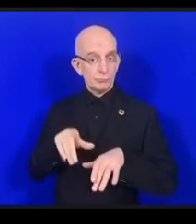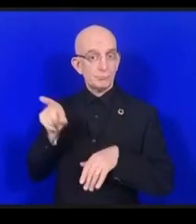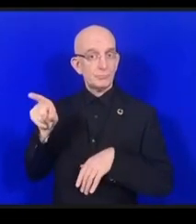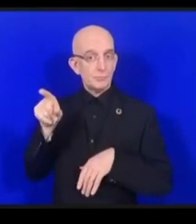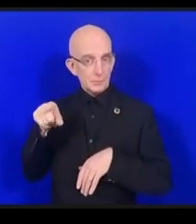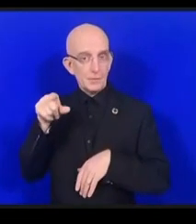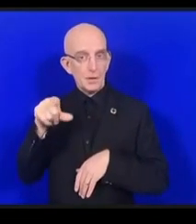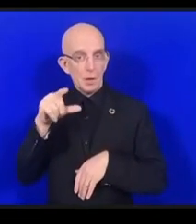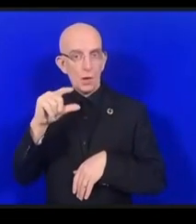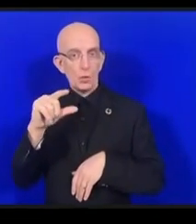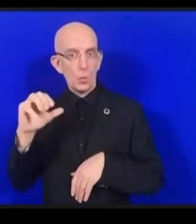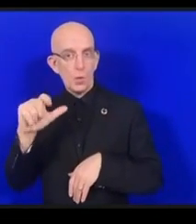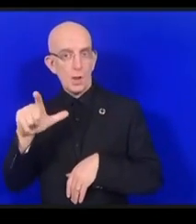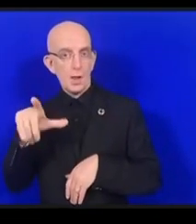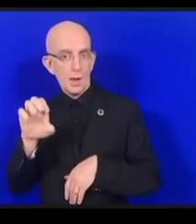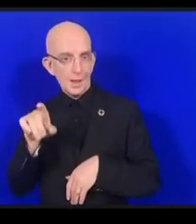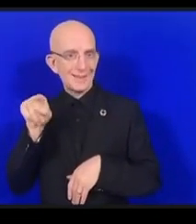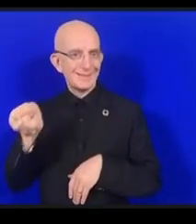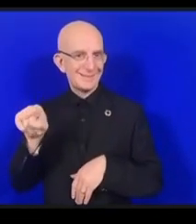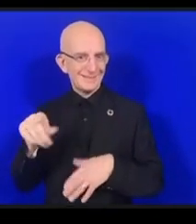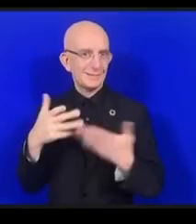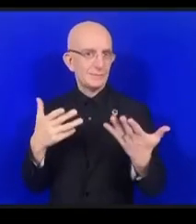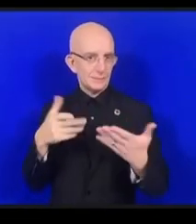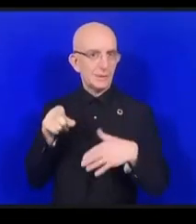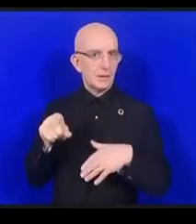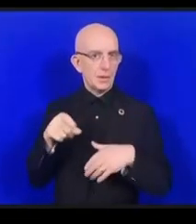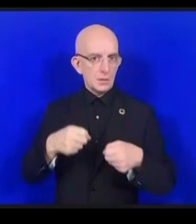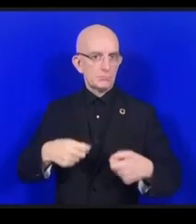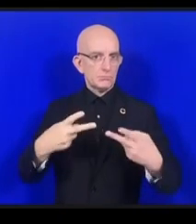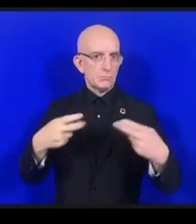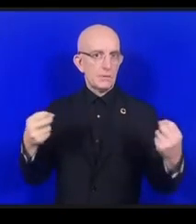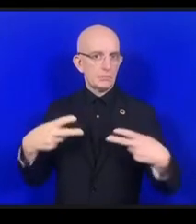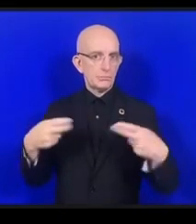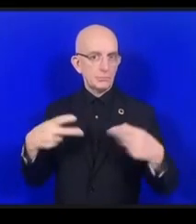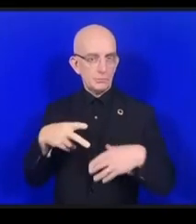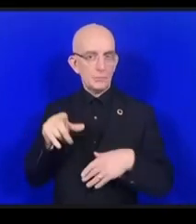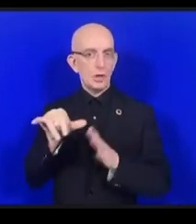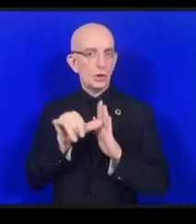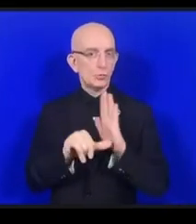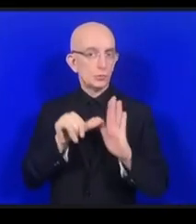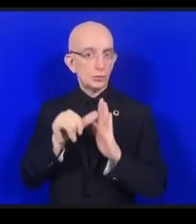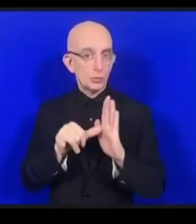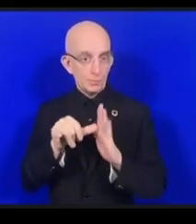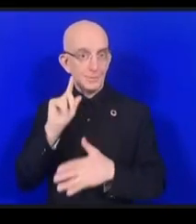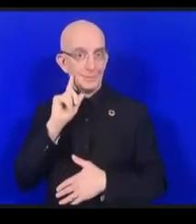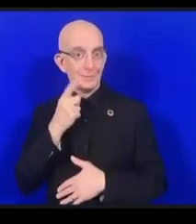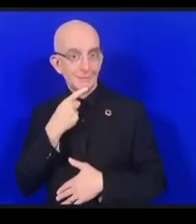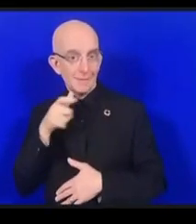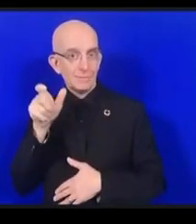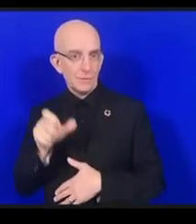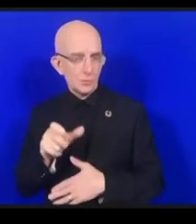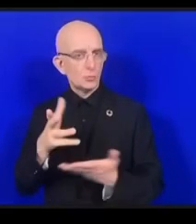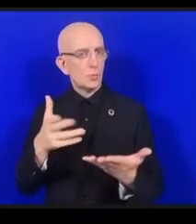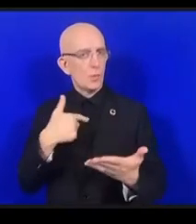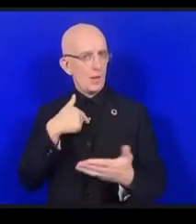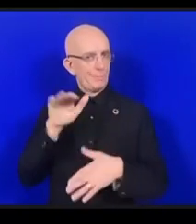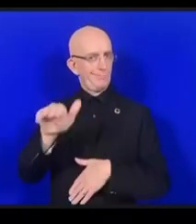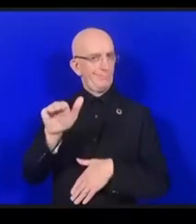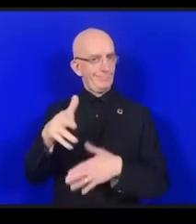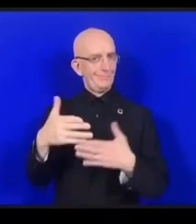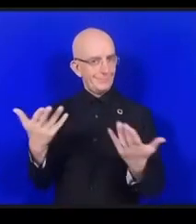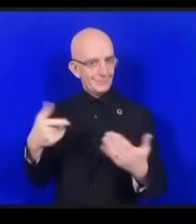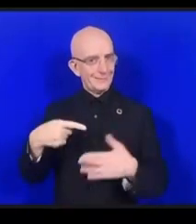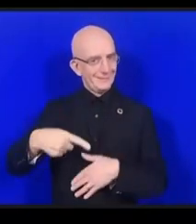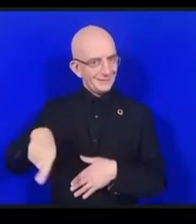pour développer des applis qui nous permettront d'être adaptables et il faut effectivement avoir une